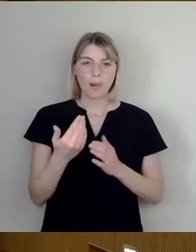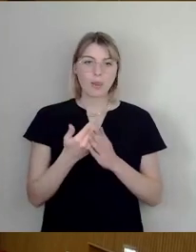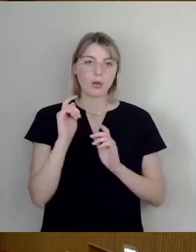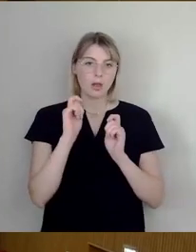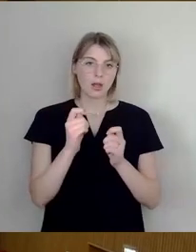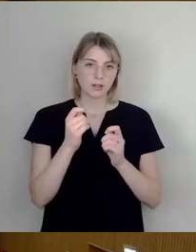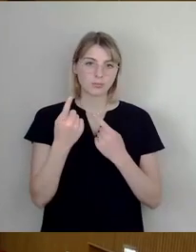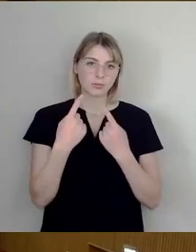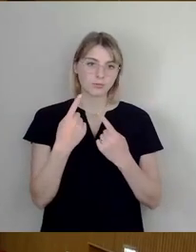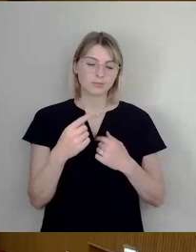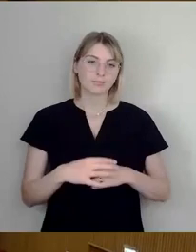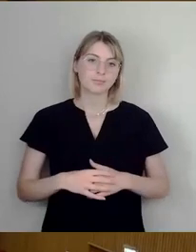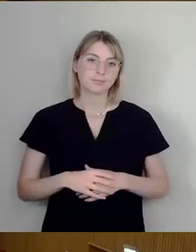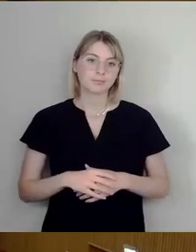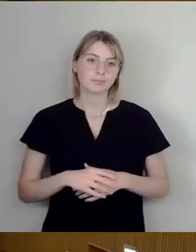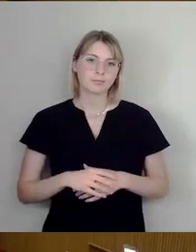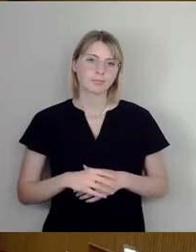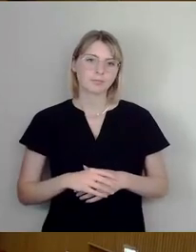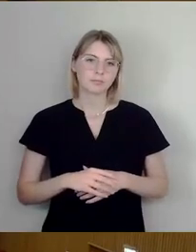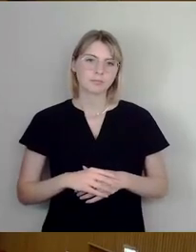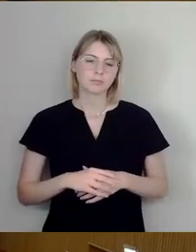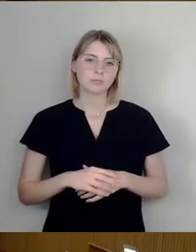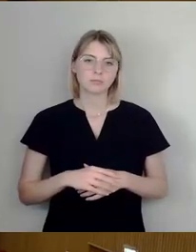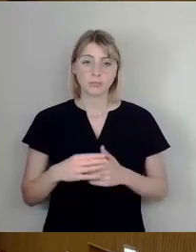abzustimmen. Was ist das? Gegenrede, oder?